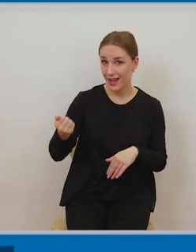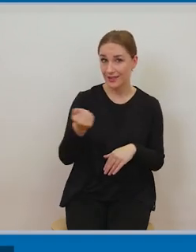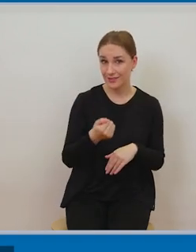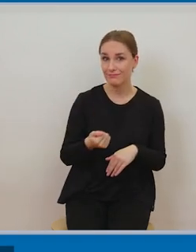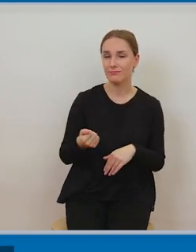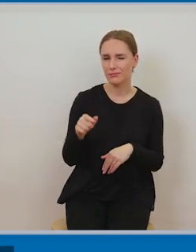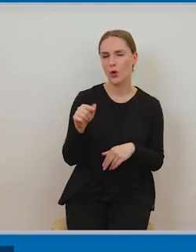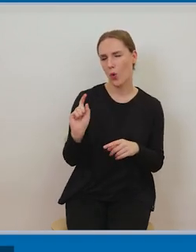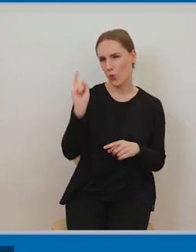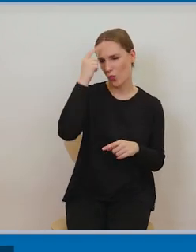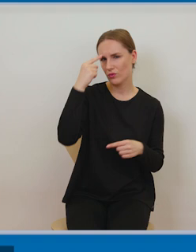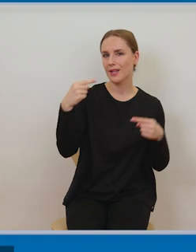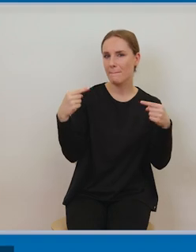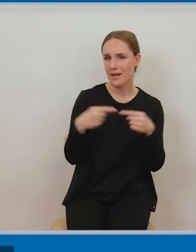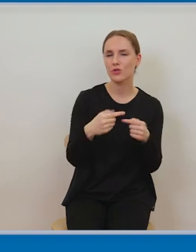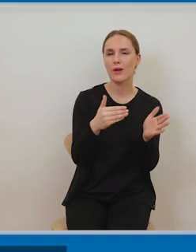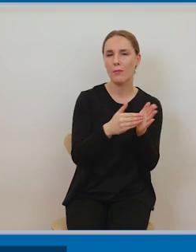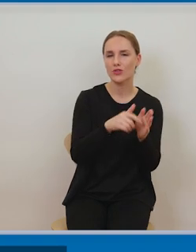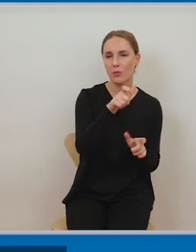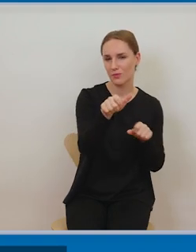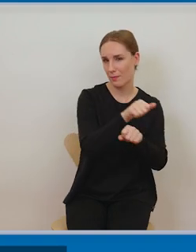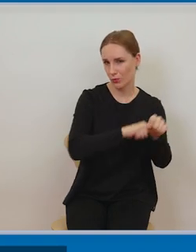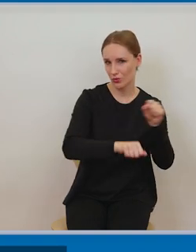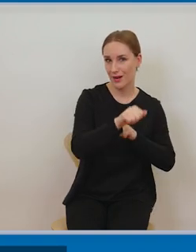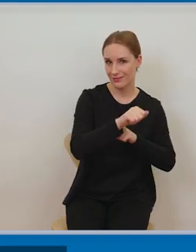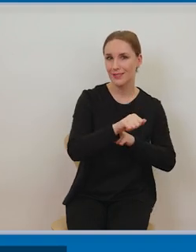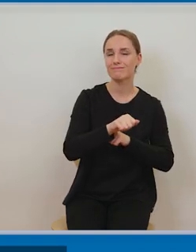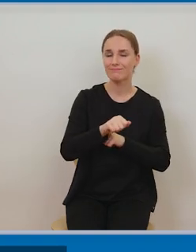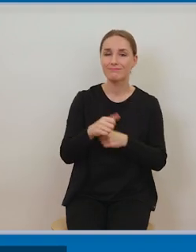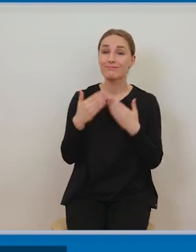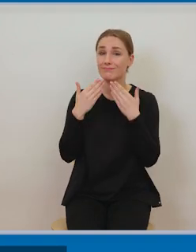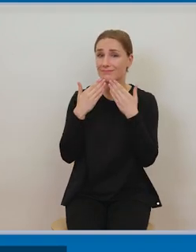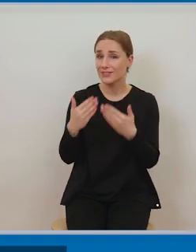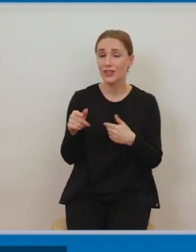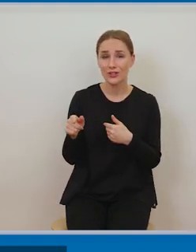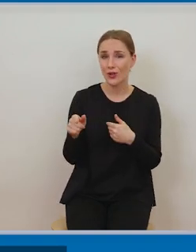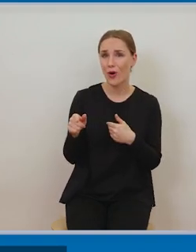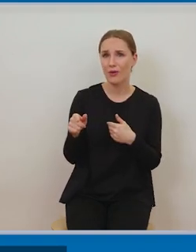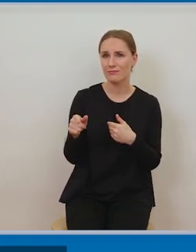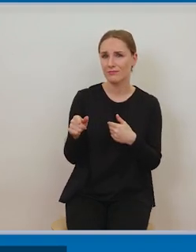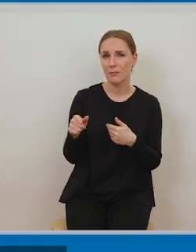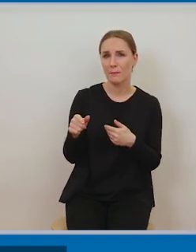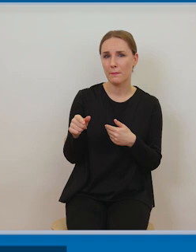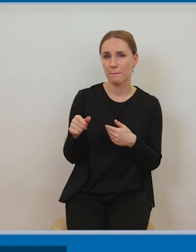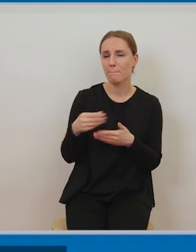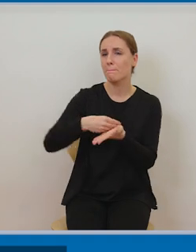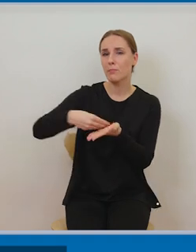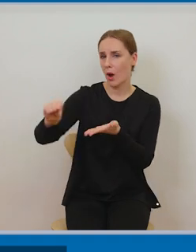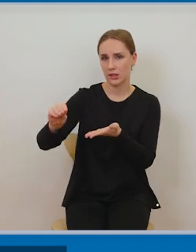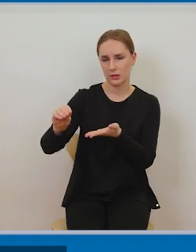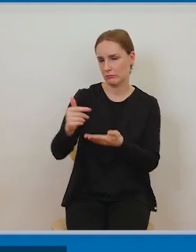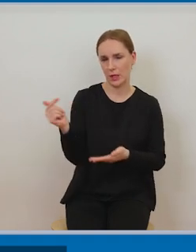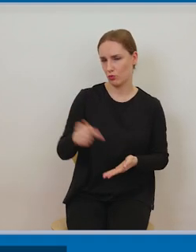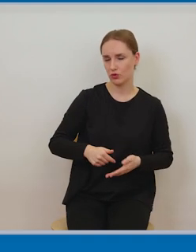potrzebom osób z niepełnosprawnościami, to są takie postacie, które nie wymagają uiszczenia wynagrodzenia na